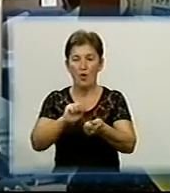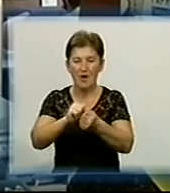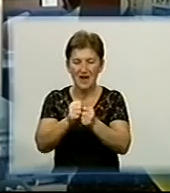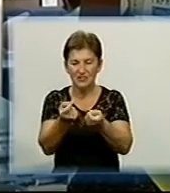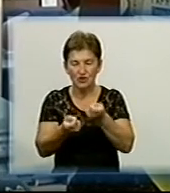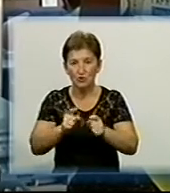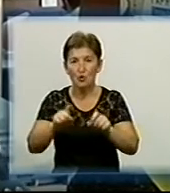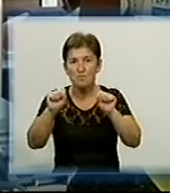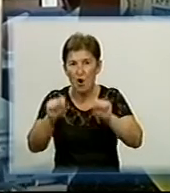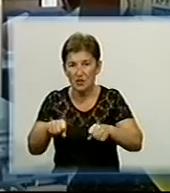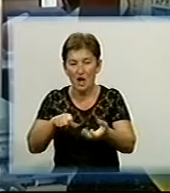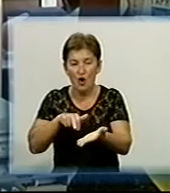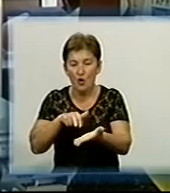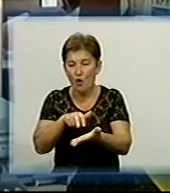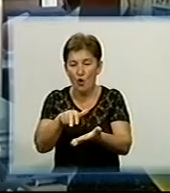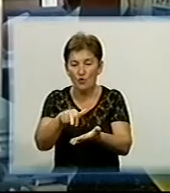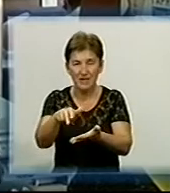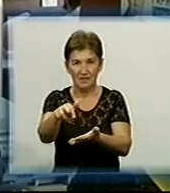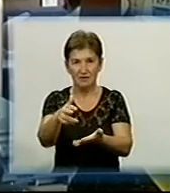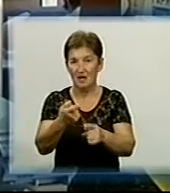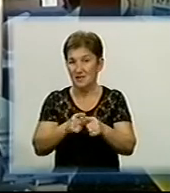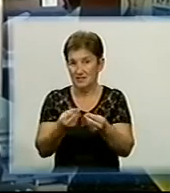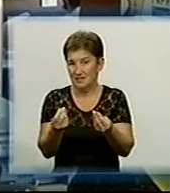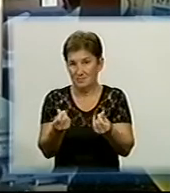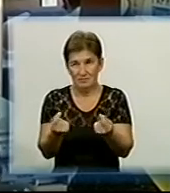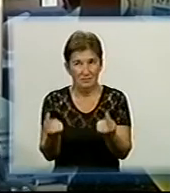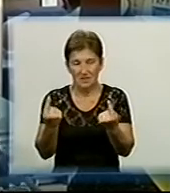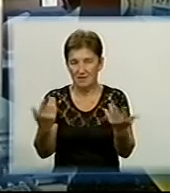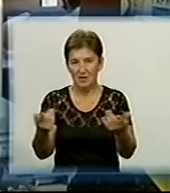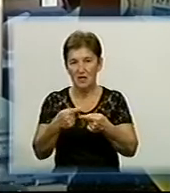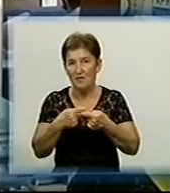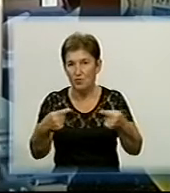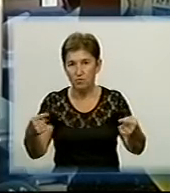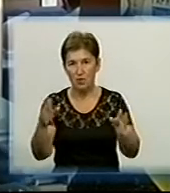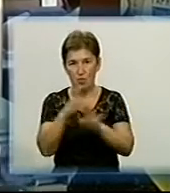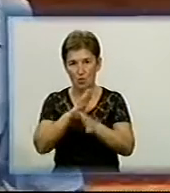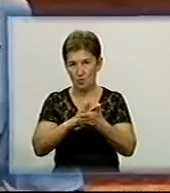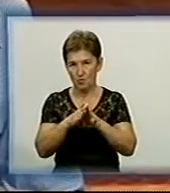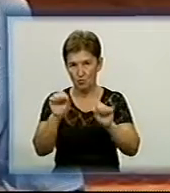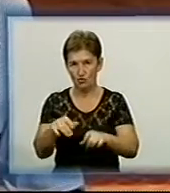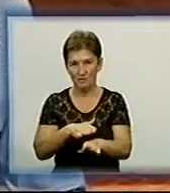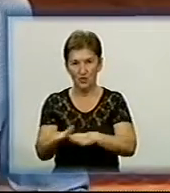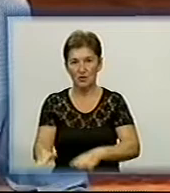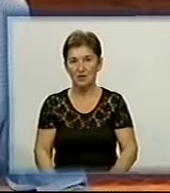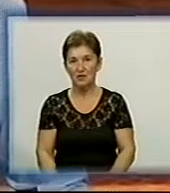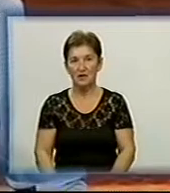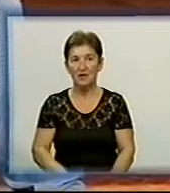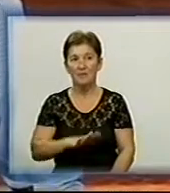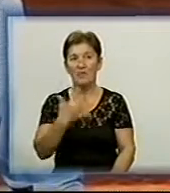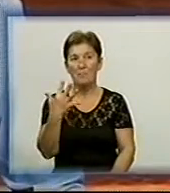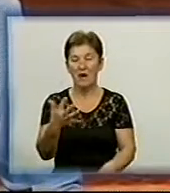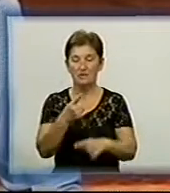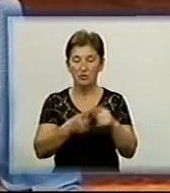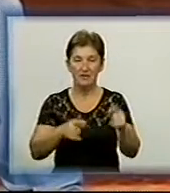ми по ній могли ходити Це невеликі кошти і це швидко можна зробити в будь-яких погодних умовах 5,5